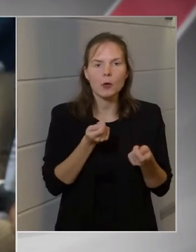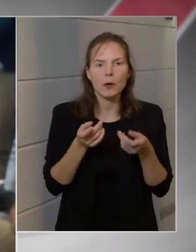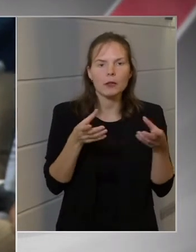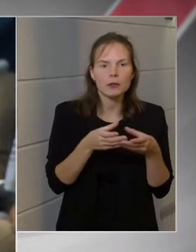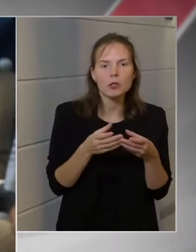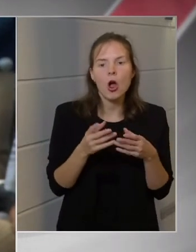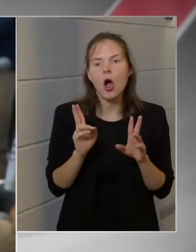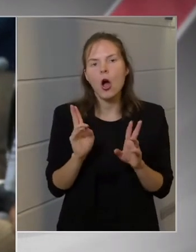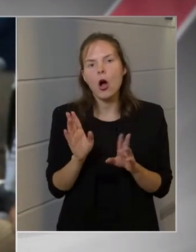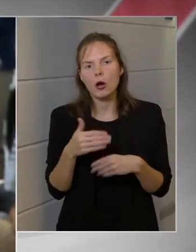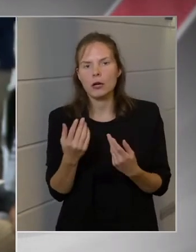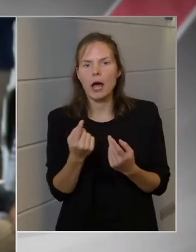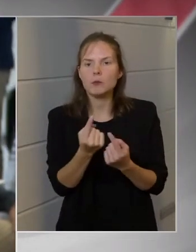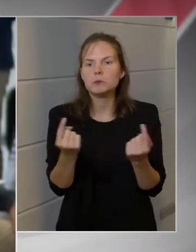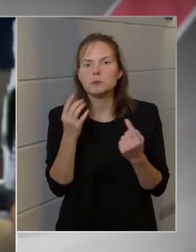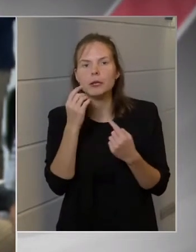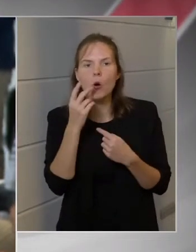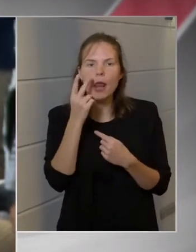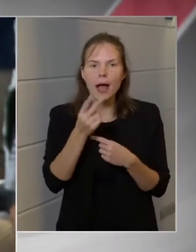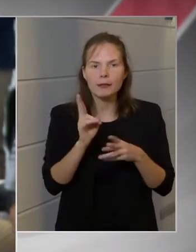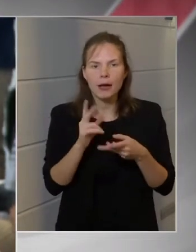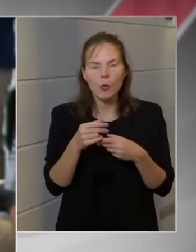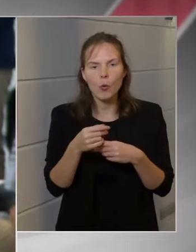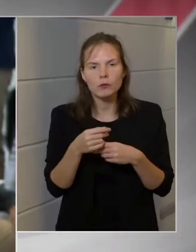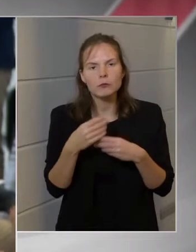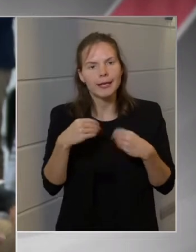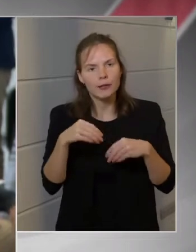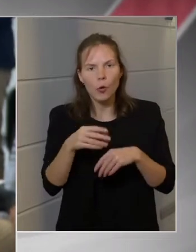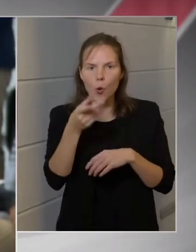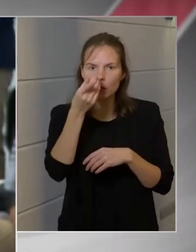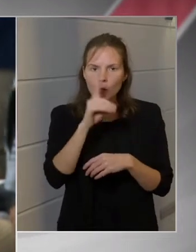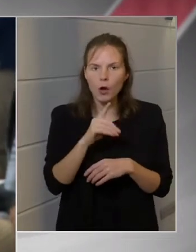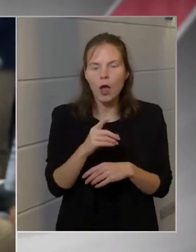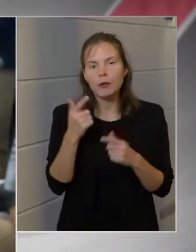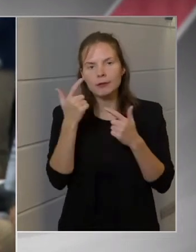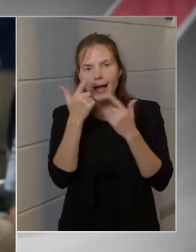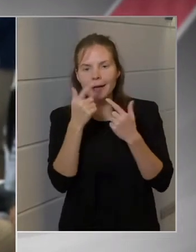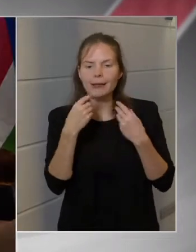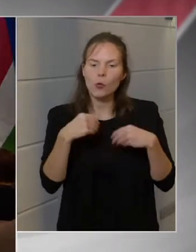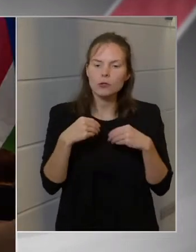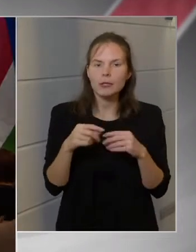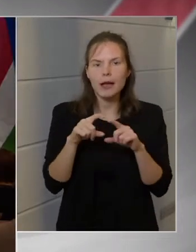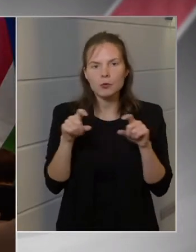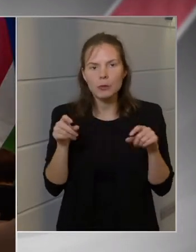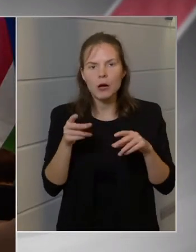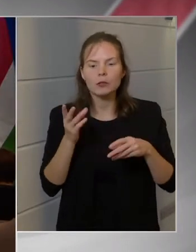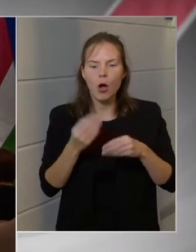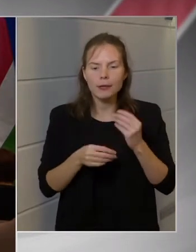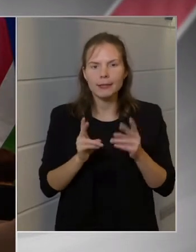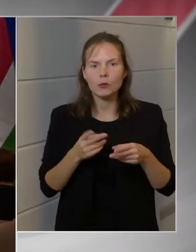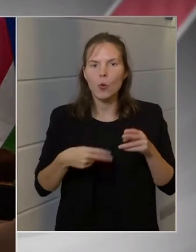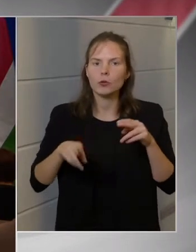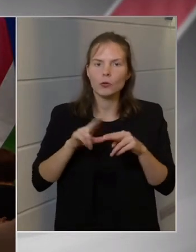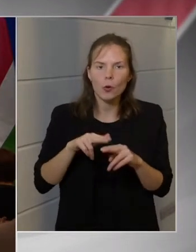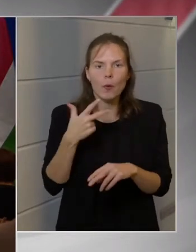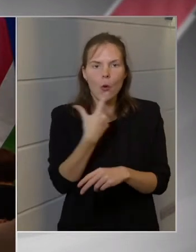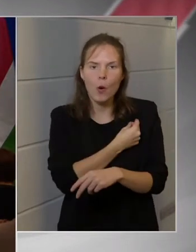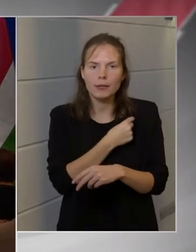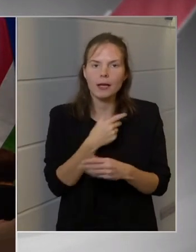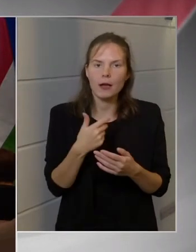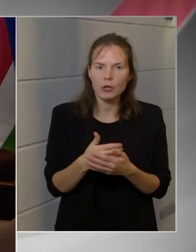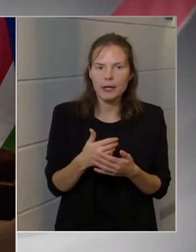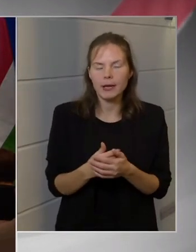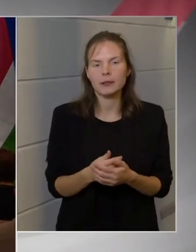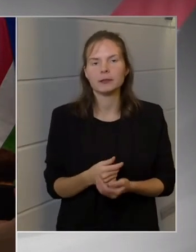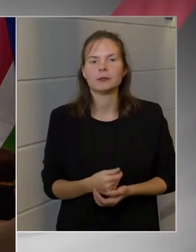önök úgy a járványhelyzetet, hogy ez indokolt lenne, tájékoztatás szempontjából azért, hogy többen oltassák be magukat, hogy jobban értsék az